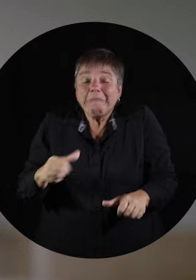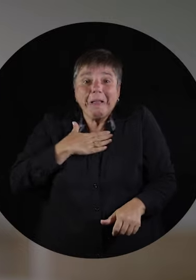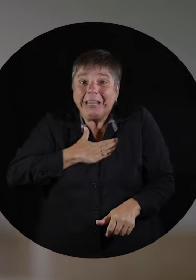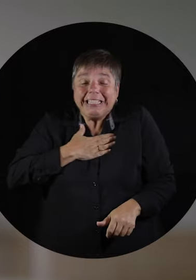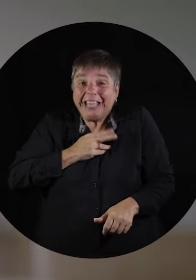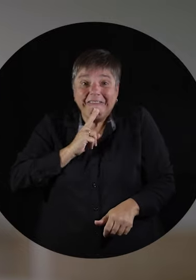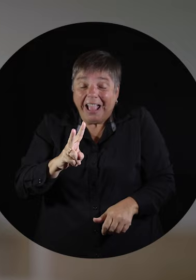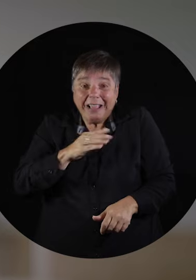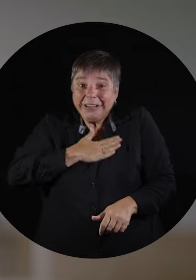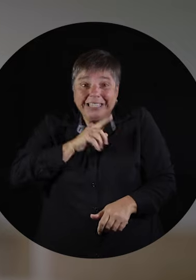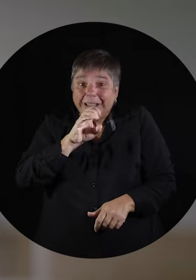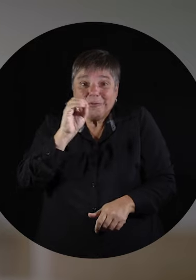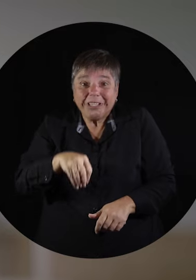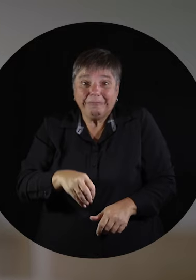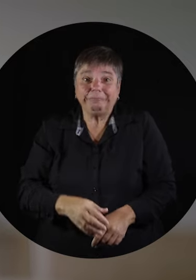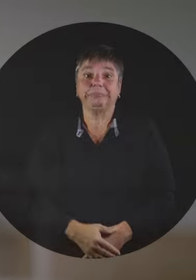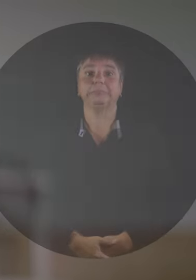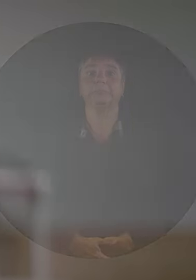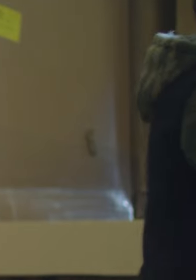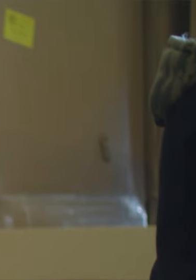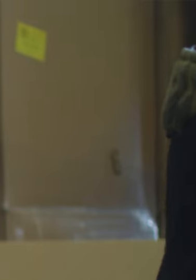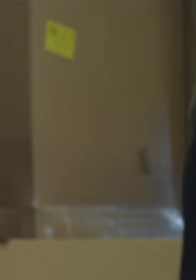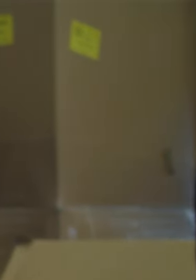nous. C'est juste du plaisir. C'est vraiment juste du plaisir.